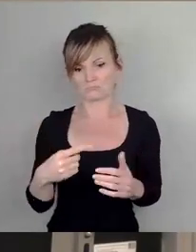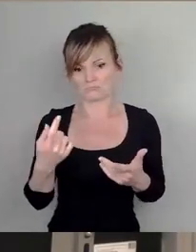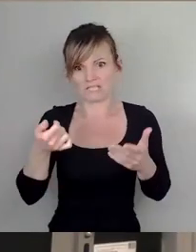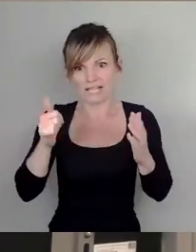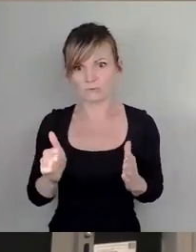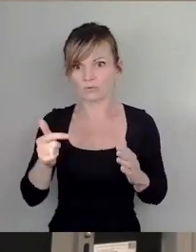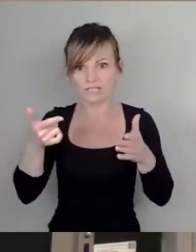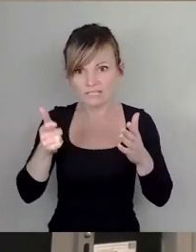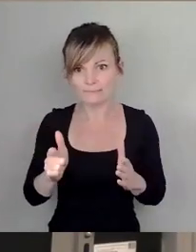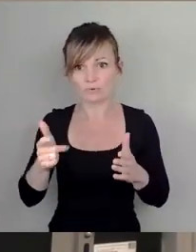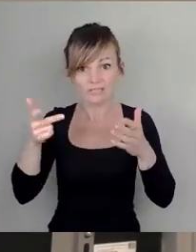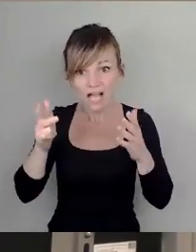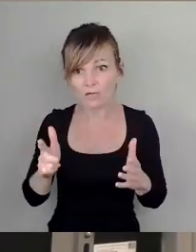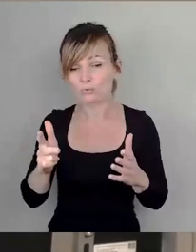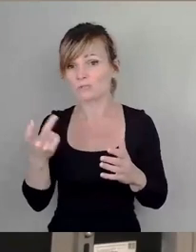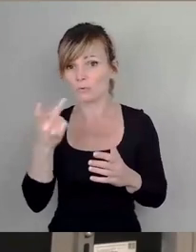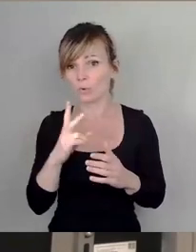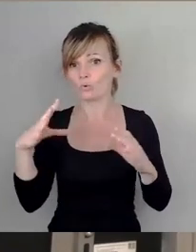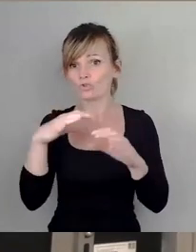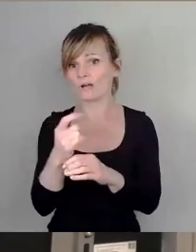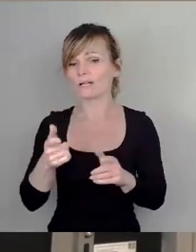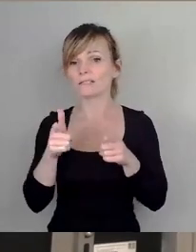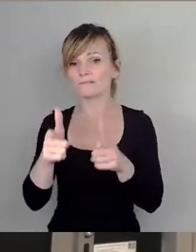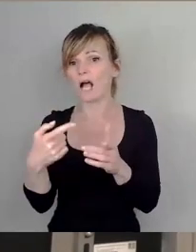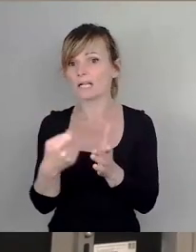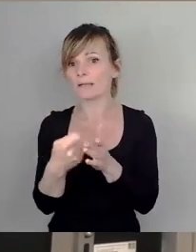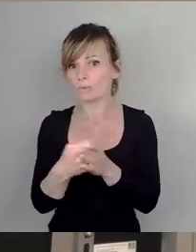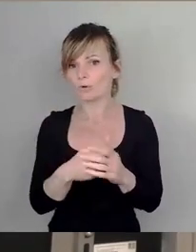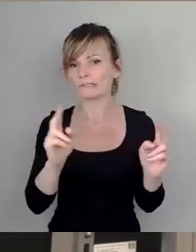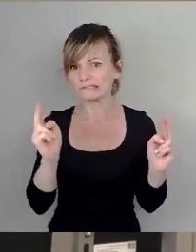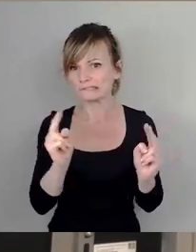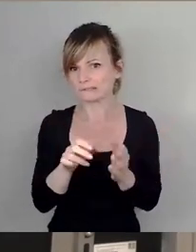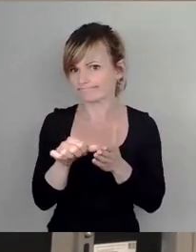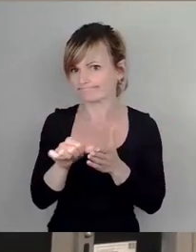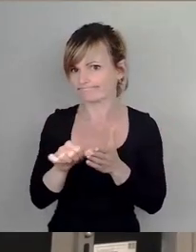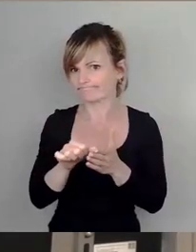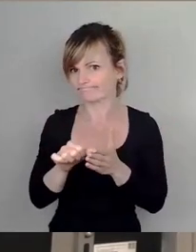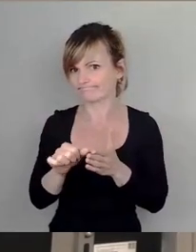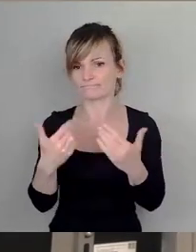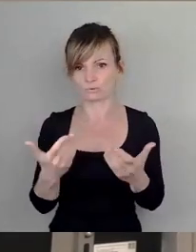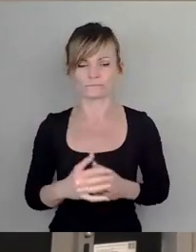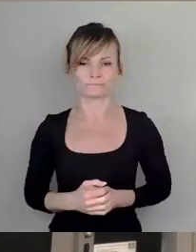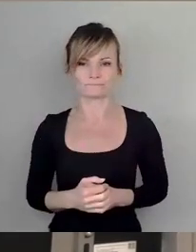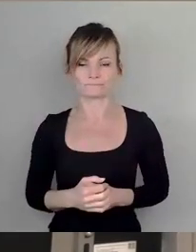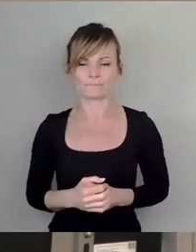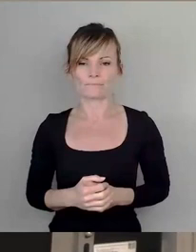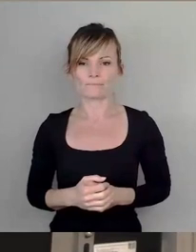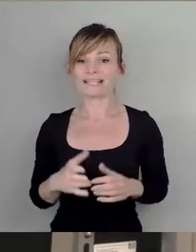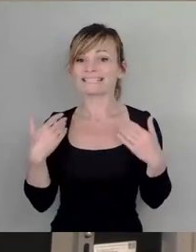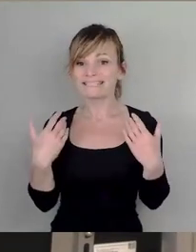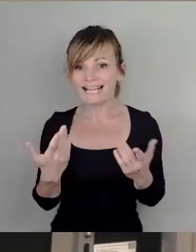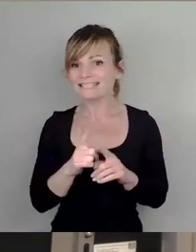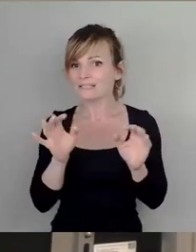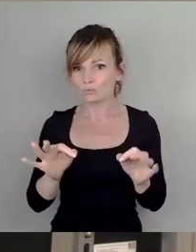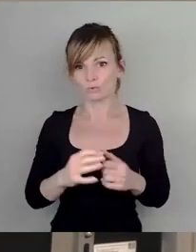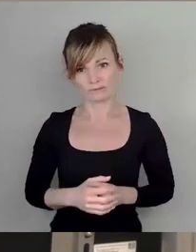Schwarzwahlgebühr, stotter ich dann ab. Und das ist sozusagen nicht gut. Das ist